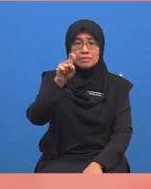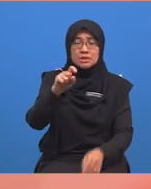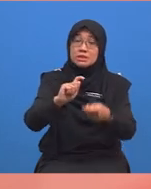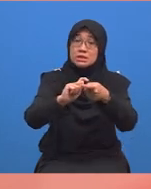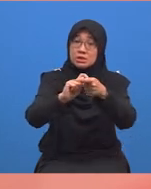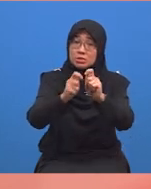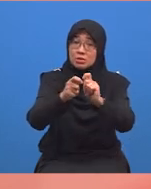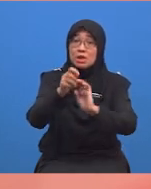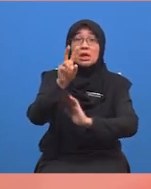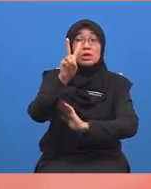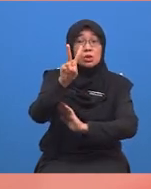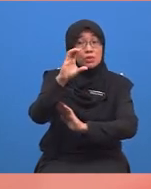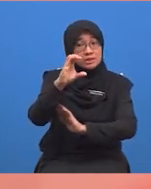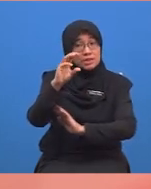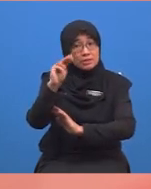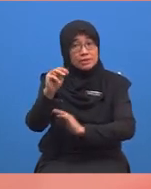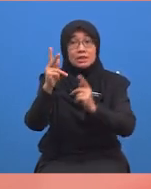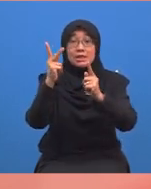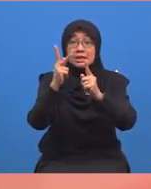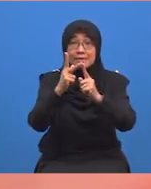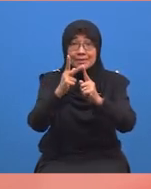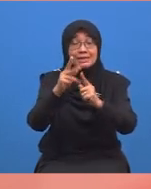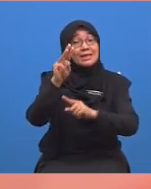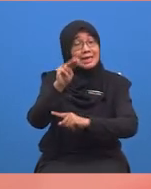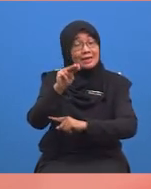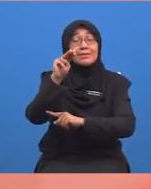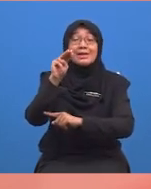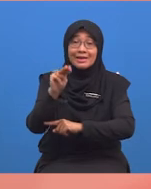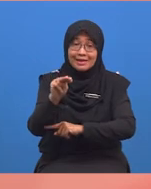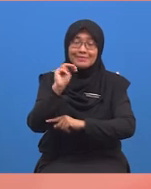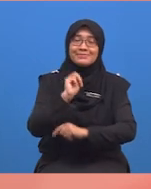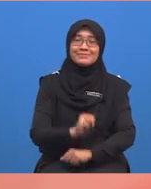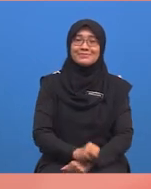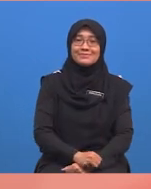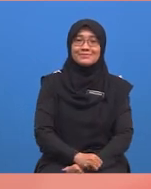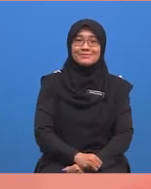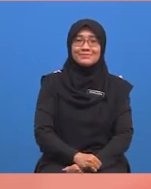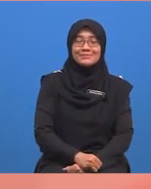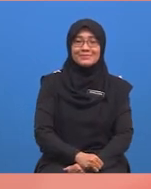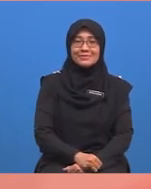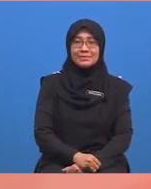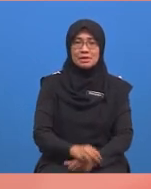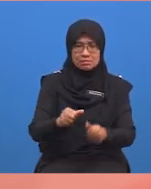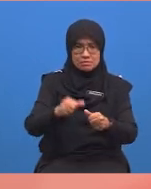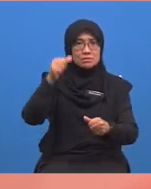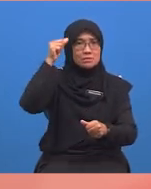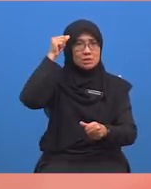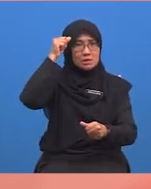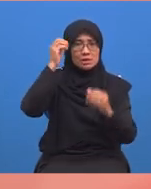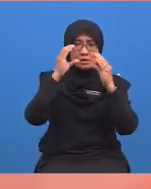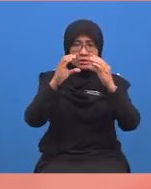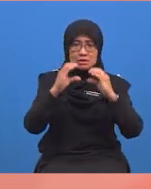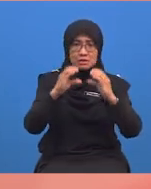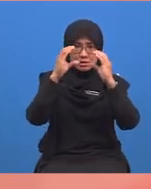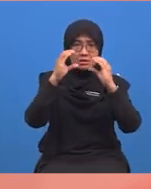dua sentimeter kepada nilai milimeter terlebih dahulu. Ingat lagi pertukaran unit yang